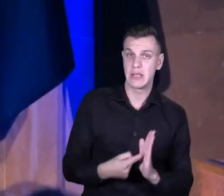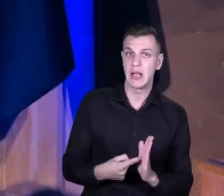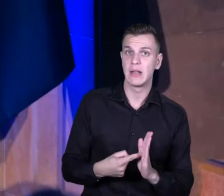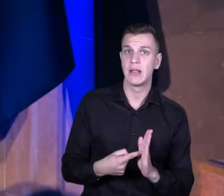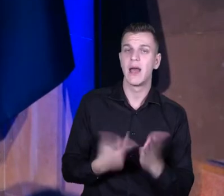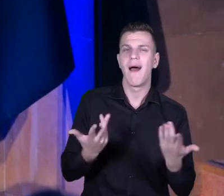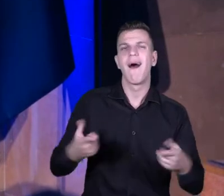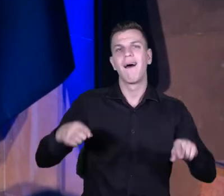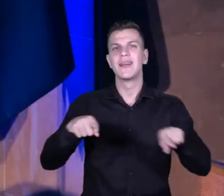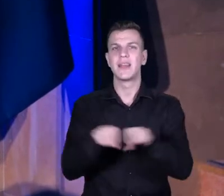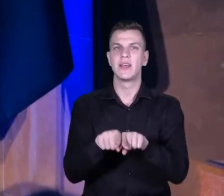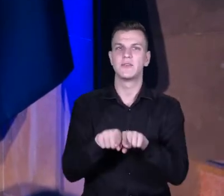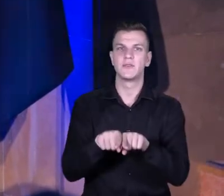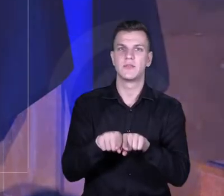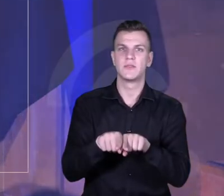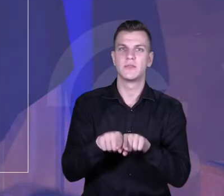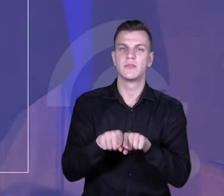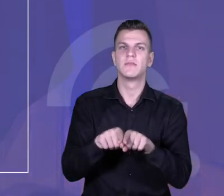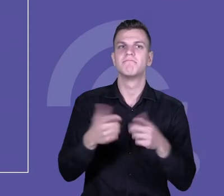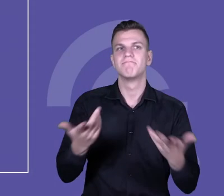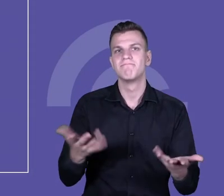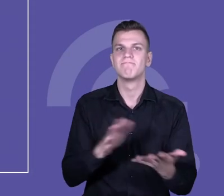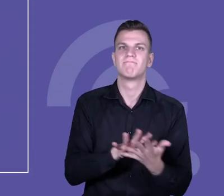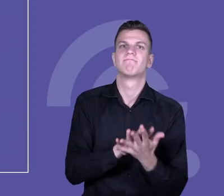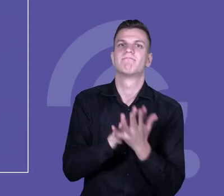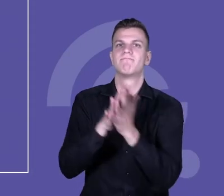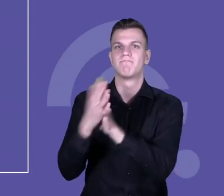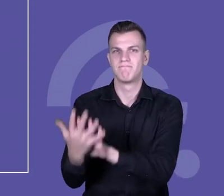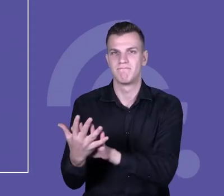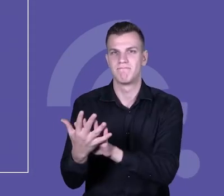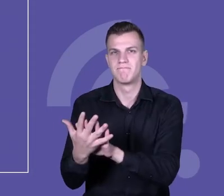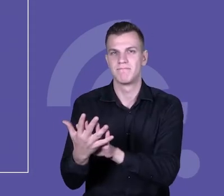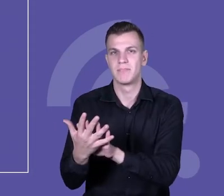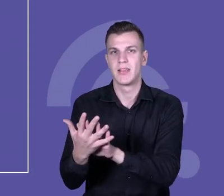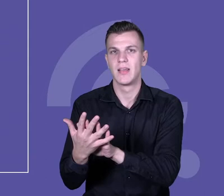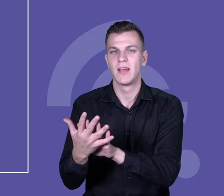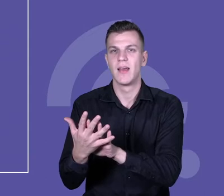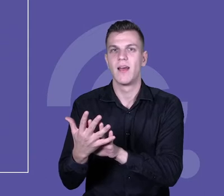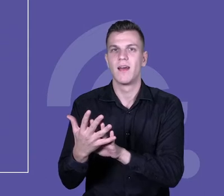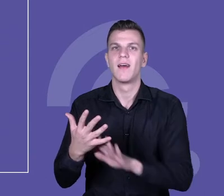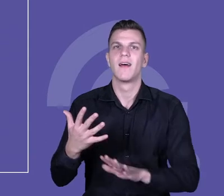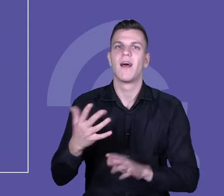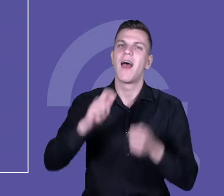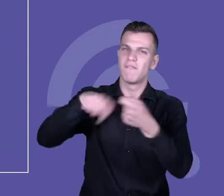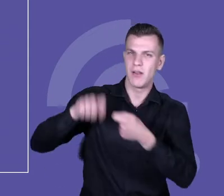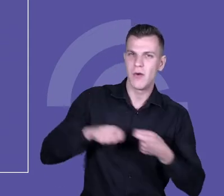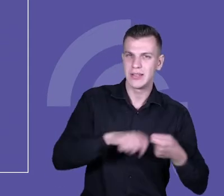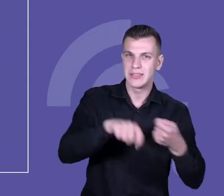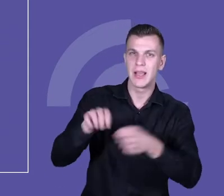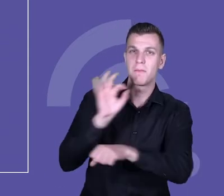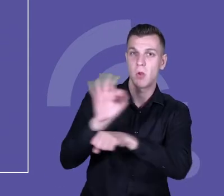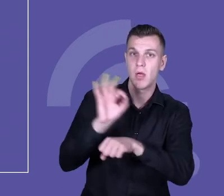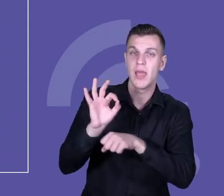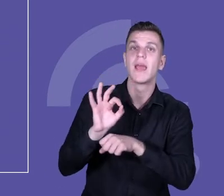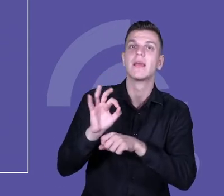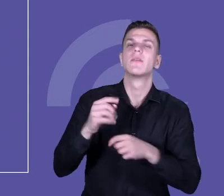skupię się przez chwilę na ewaluacji, bo mamy tą możliwość, że już została przeprowadzona pełna ewaluacja końcowa, więc